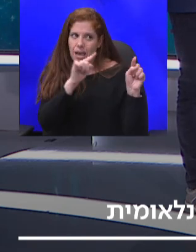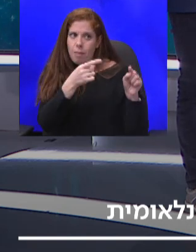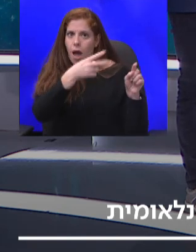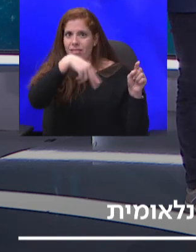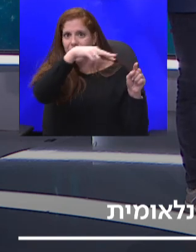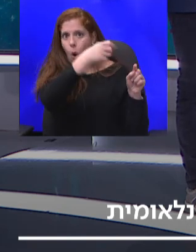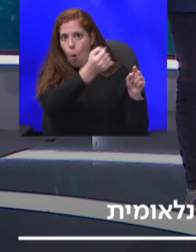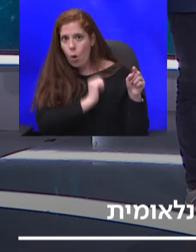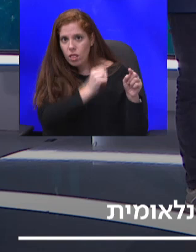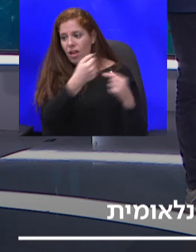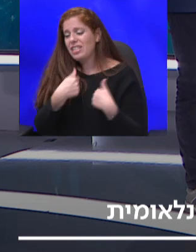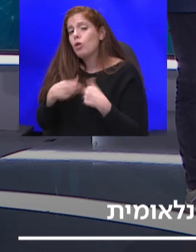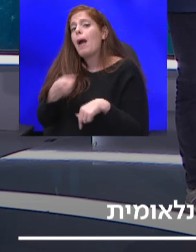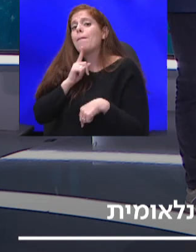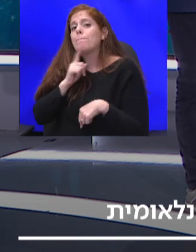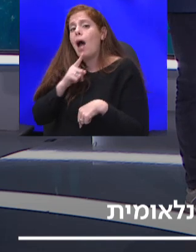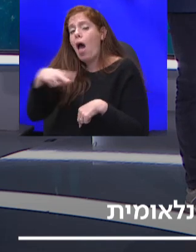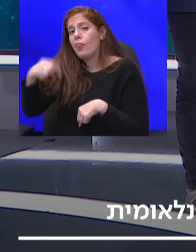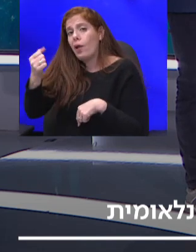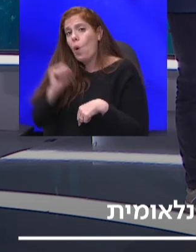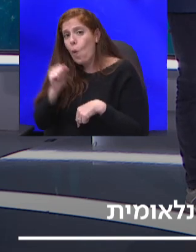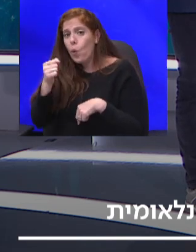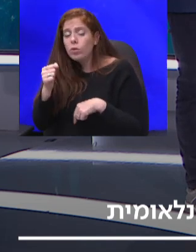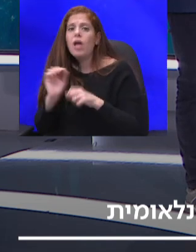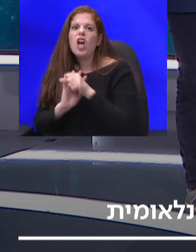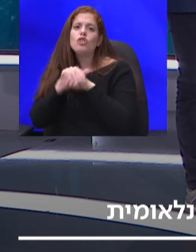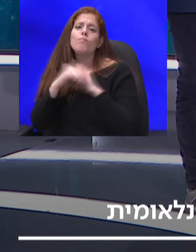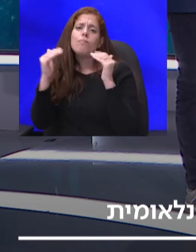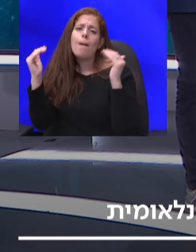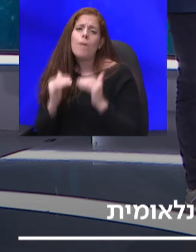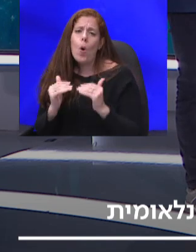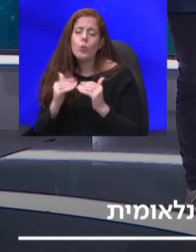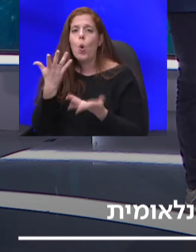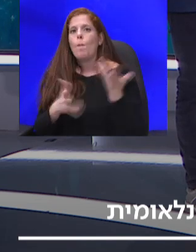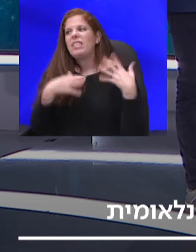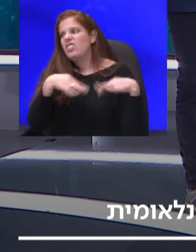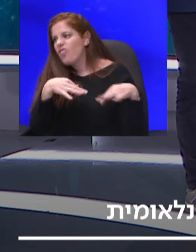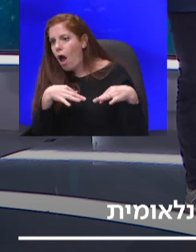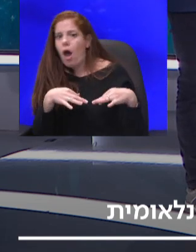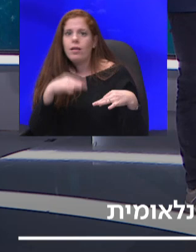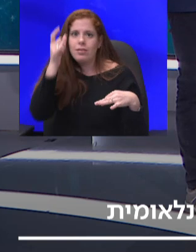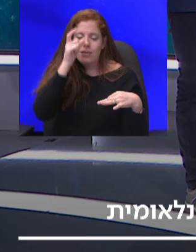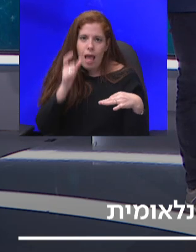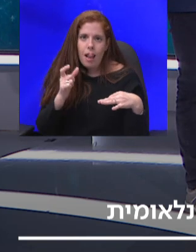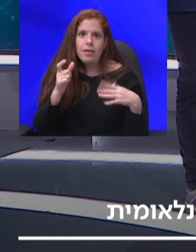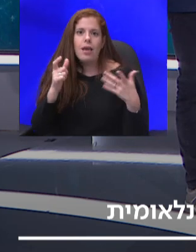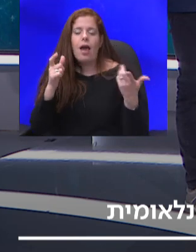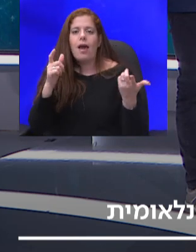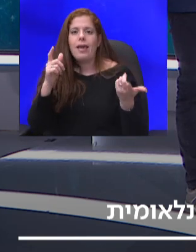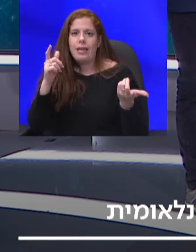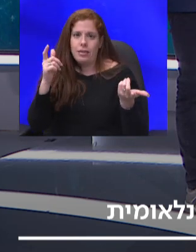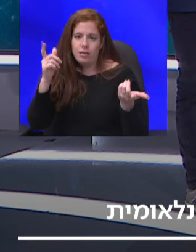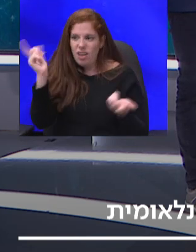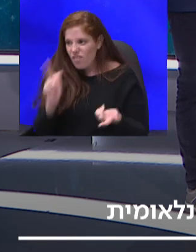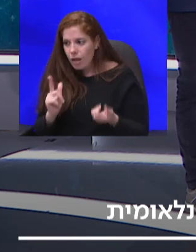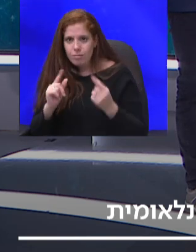ההשפעה של הפגיעה הייתה הרבה יותר קטנה, לעומת ספרד, איטליה, יוון, מדינות אחרות. אז במובן הזה המשק היה יותר